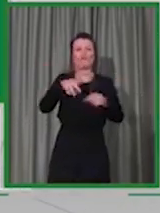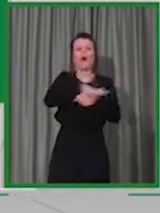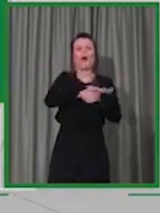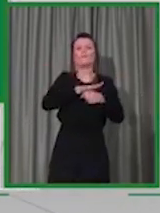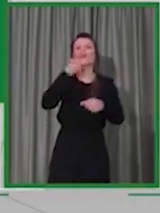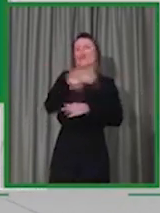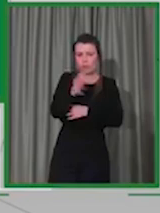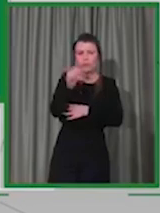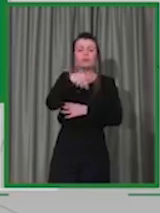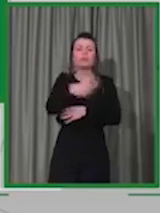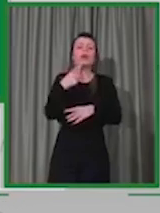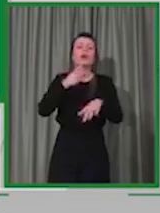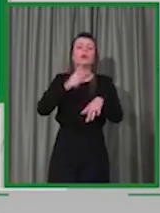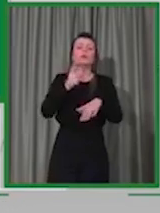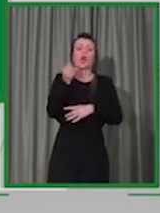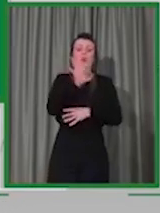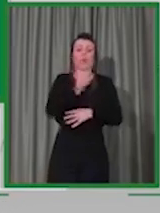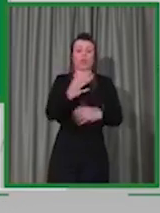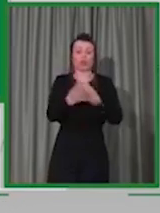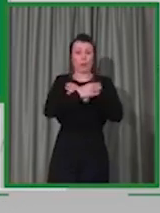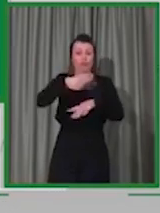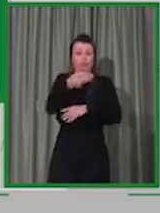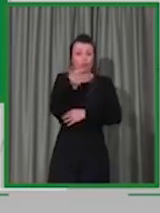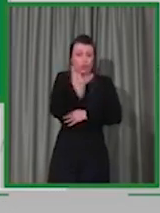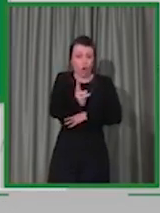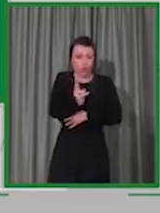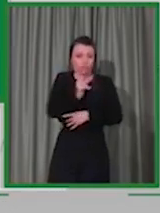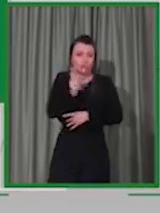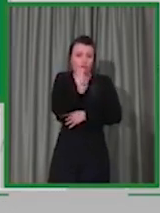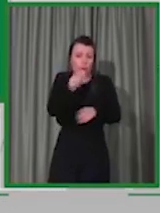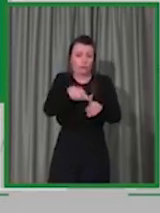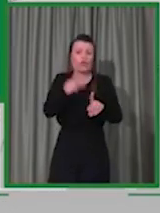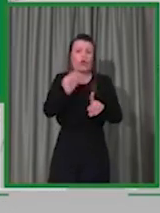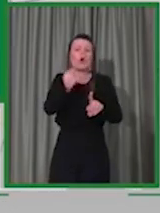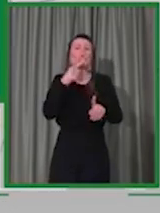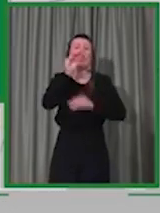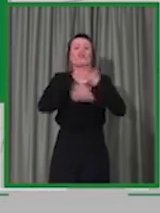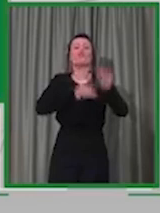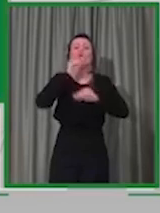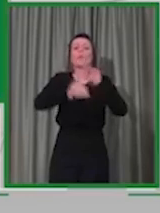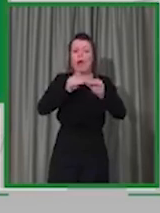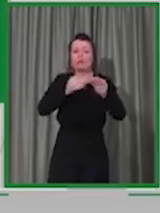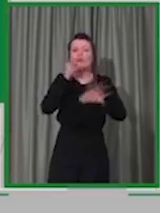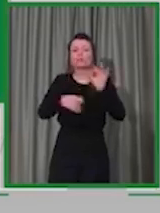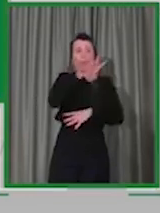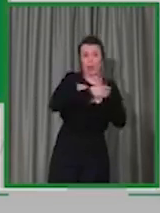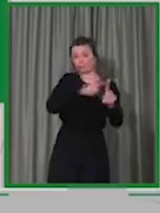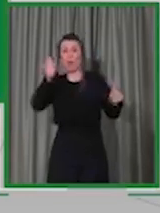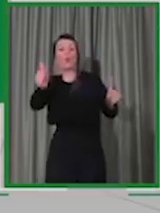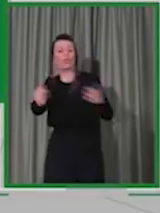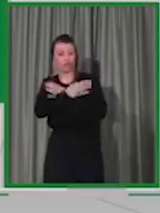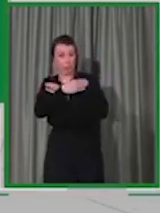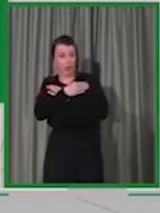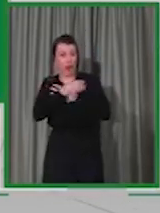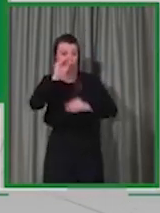iniziare a presentare domande con una finestra di una settimana. Le domande potranno essere presentate dal 4 maggio all'11 maggio e il